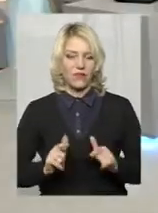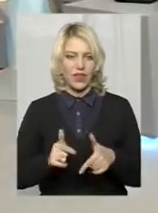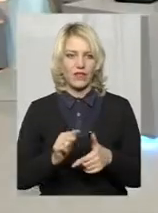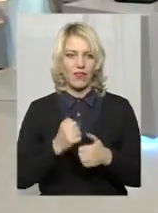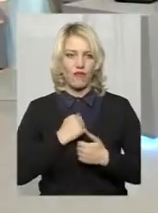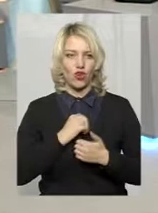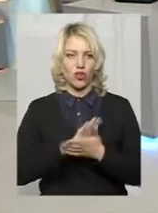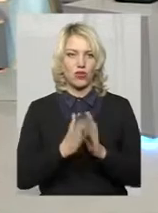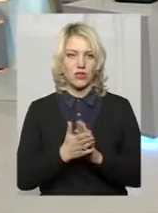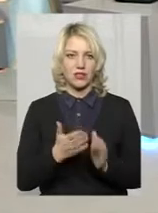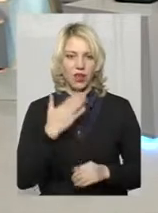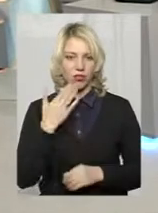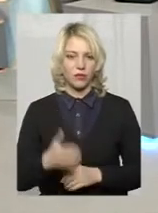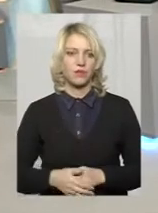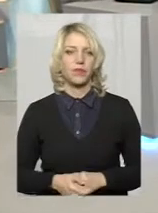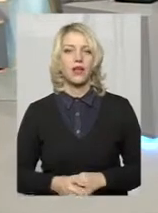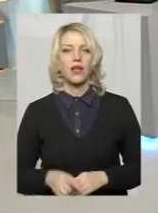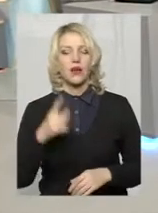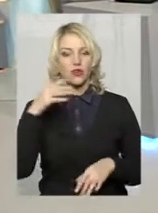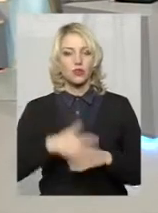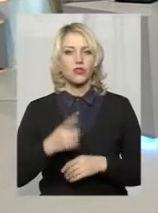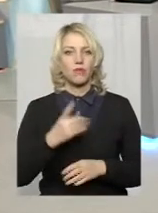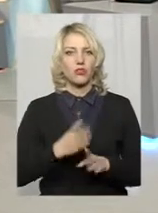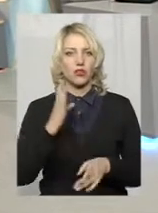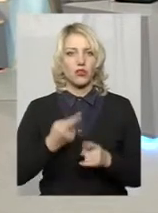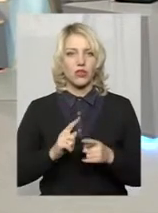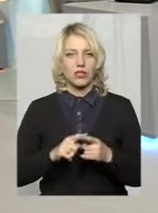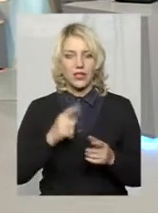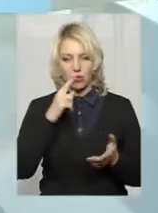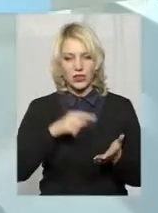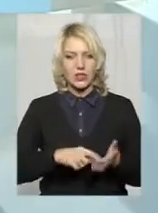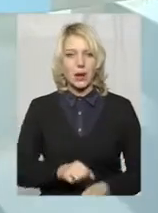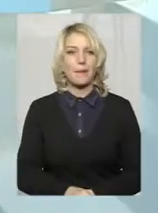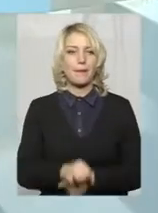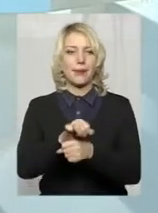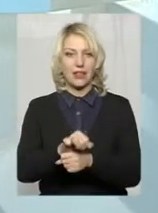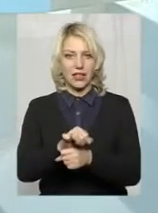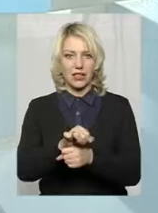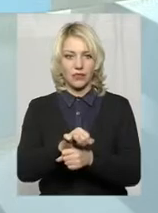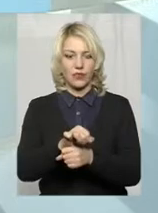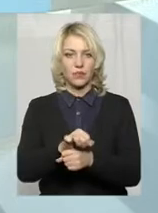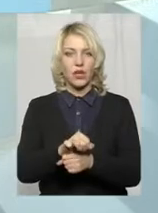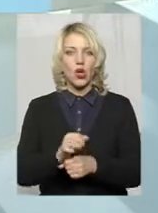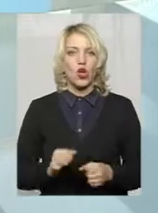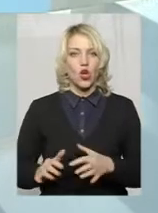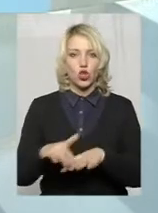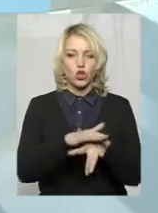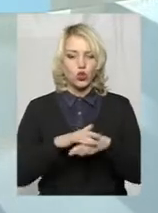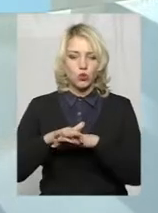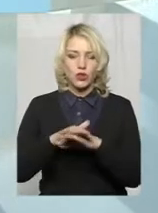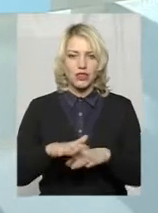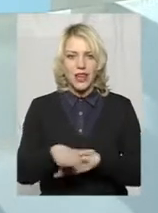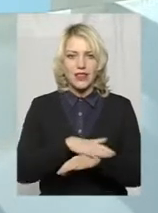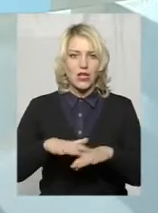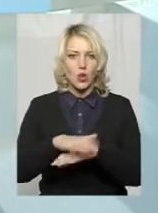воєнного стану. Розумієте. В першу чергу, я думаю, що це каснеться саме мітингів, скопчення людей, масове